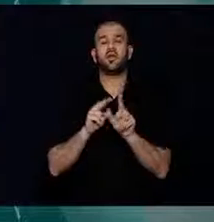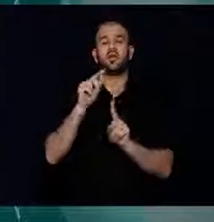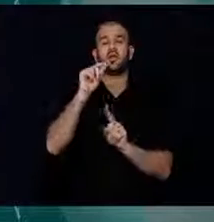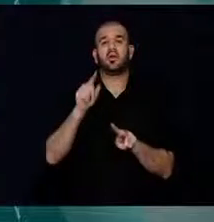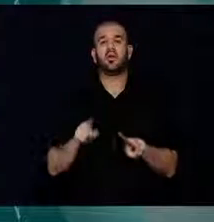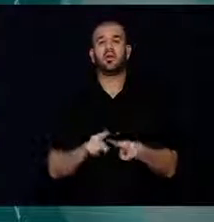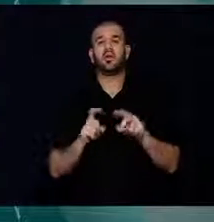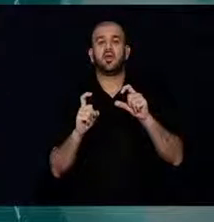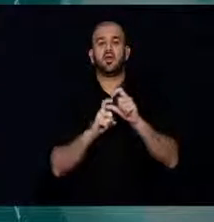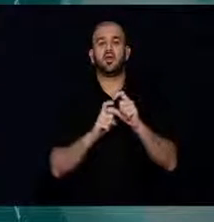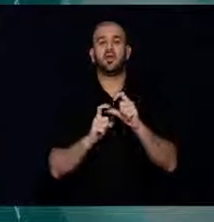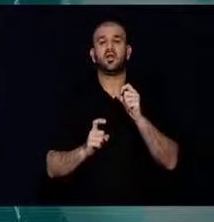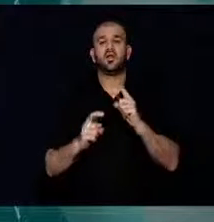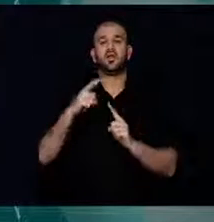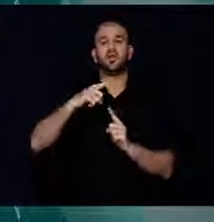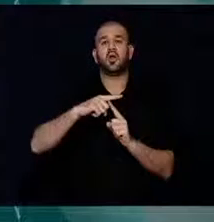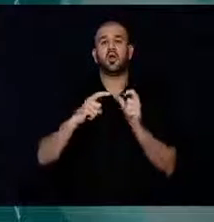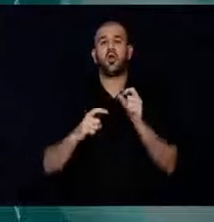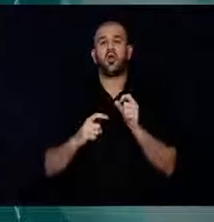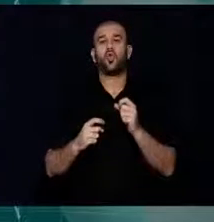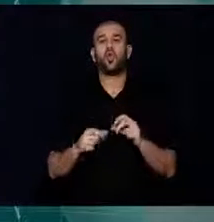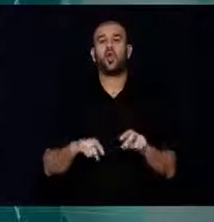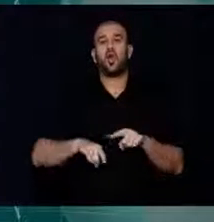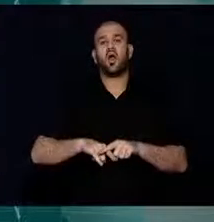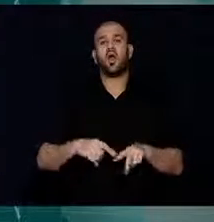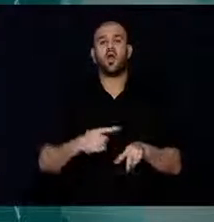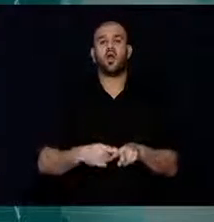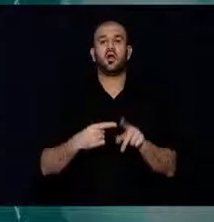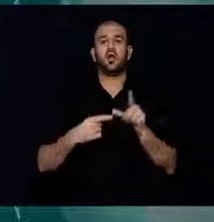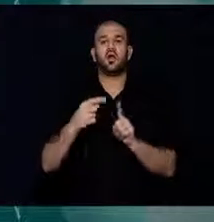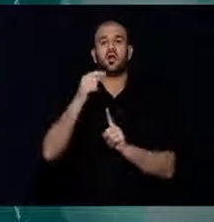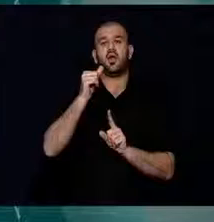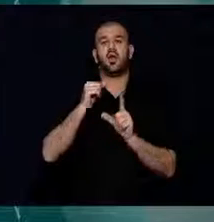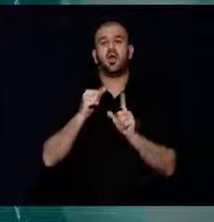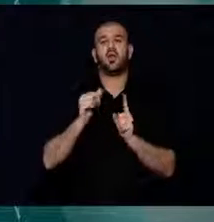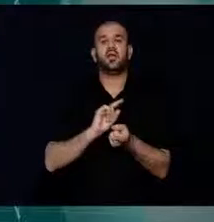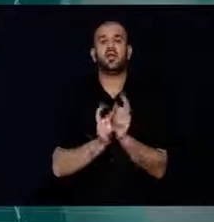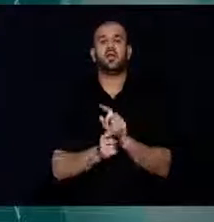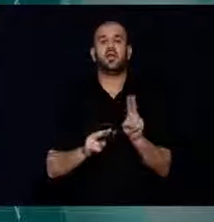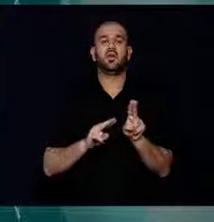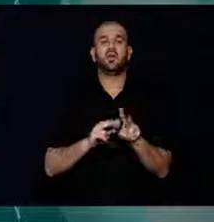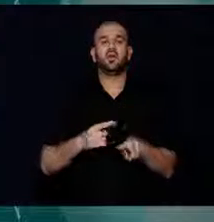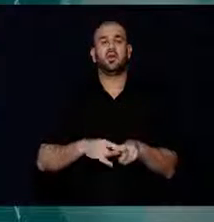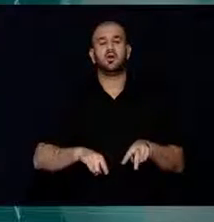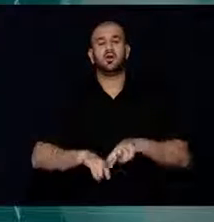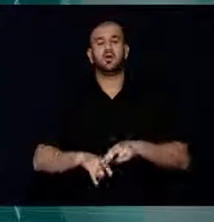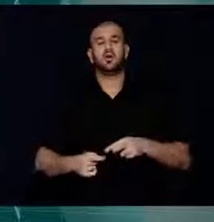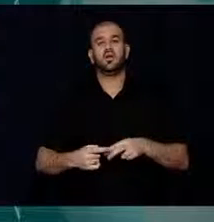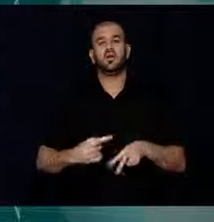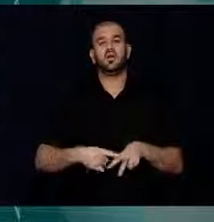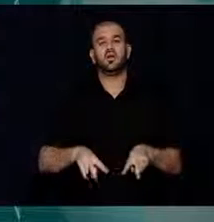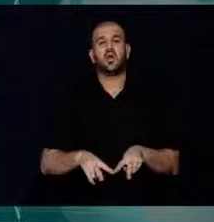bilgiye göre, King Auto, Halil Kahraman, Opel Plaza, Vikri